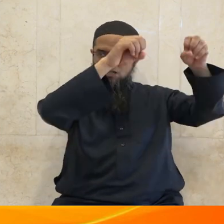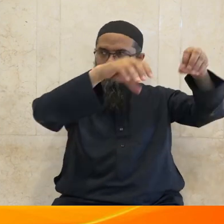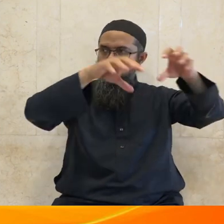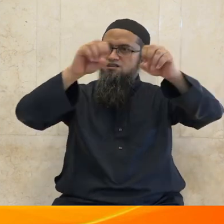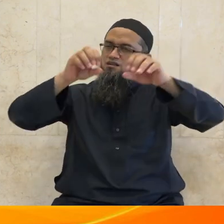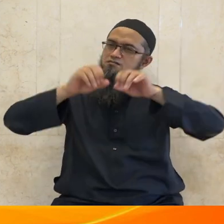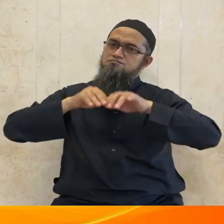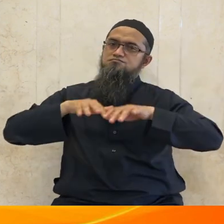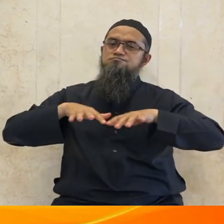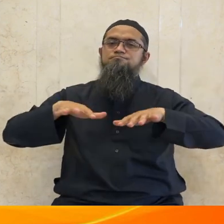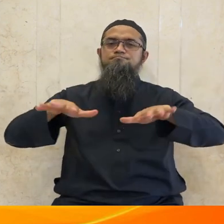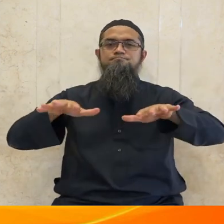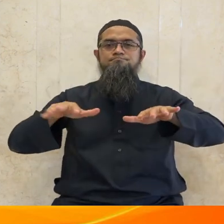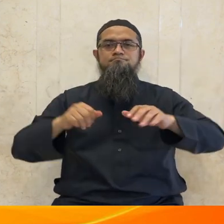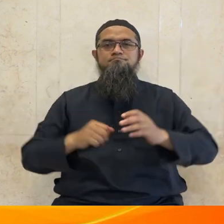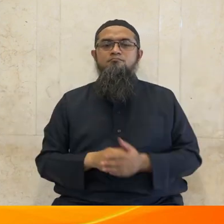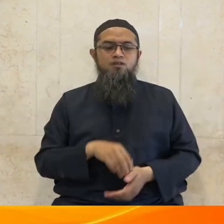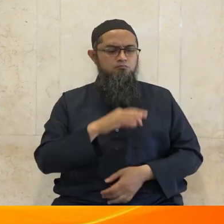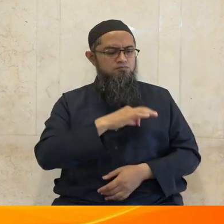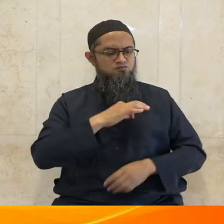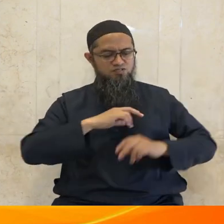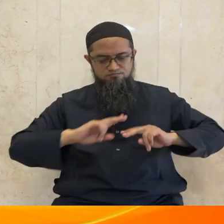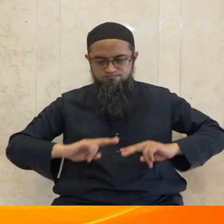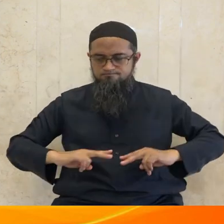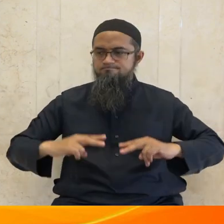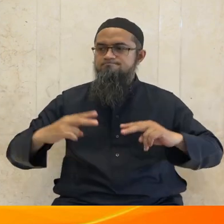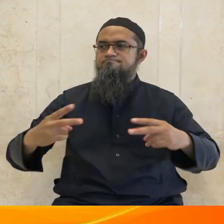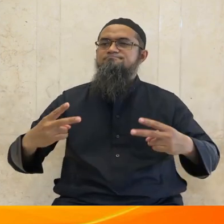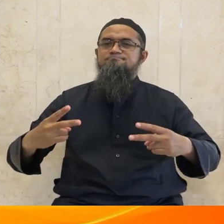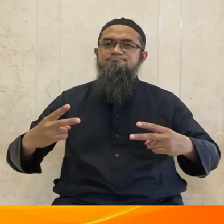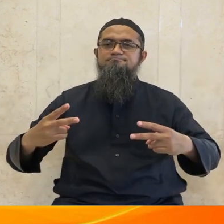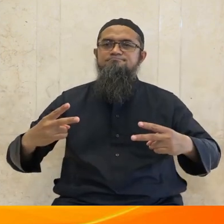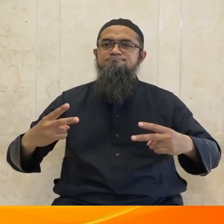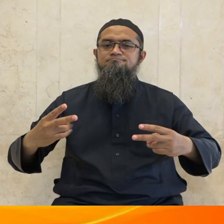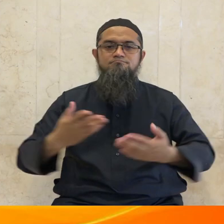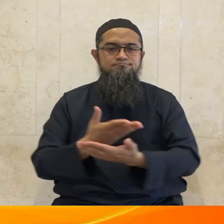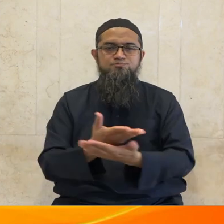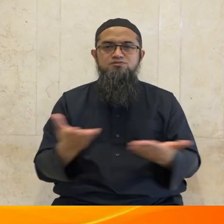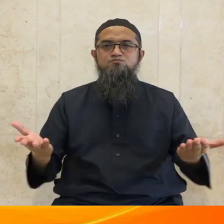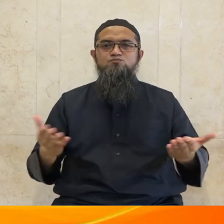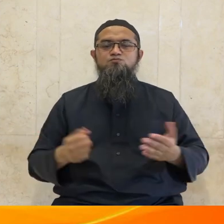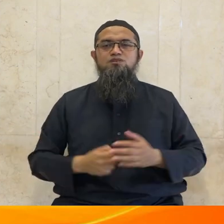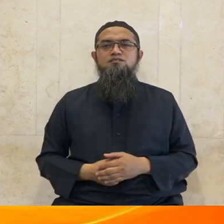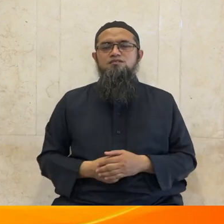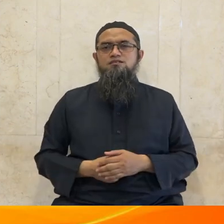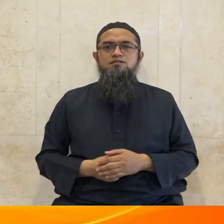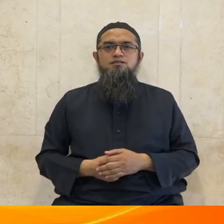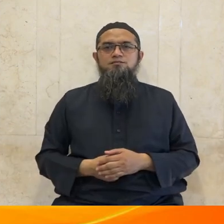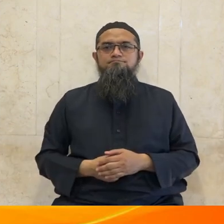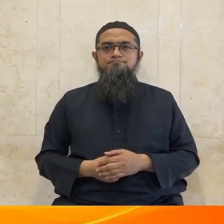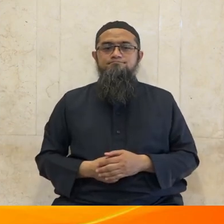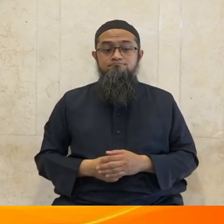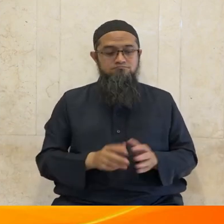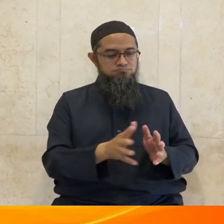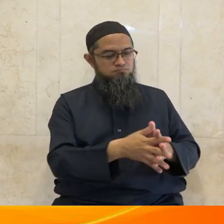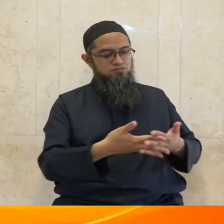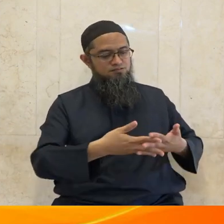iyaakum bima fihi min ayat wa zikri al-hakim wa takabbal allahu minna wa minkum tilawat hu